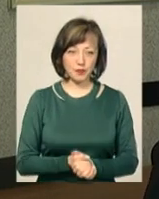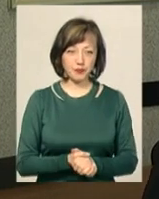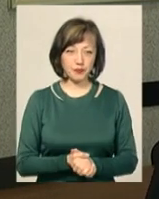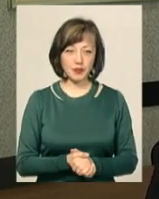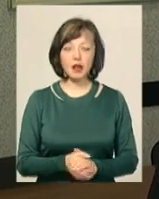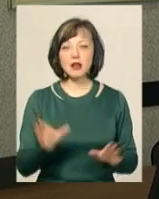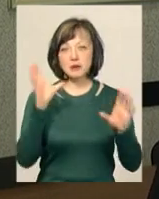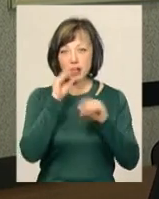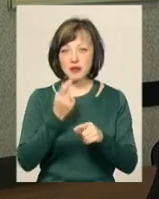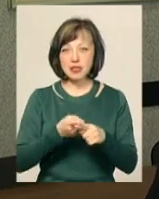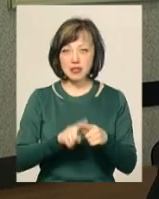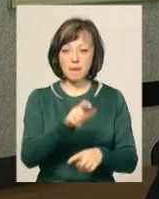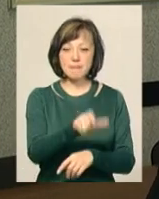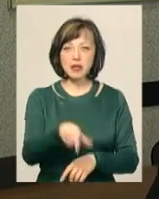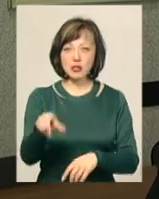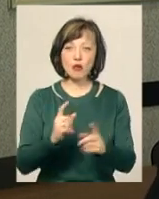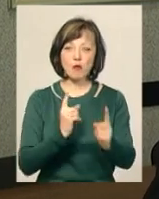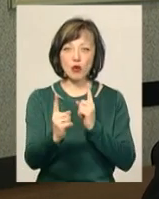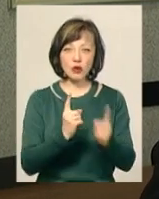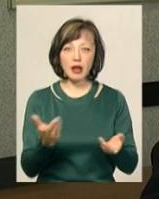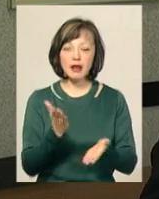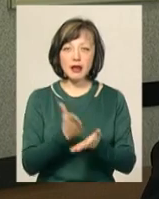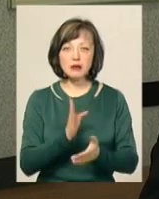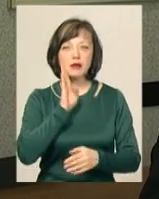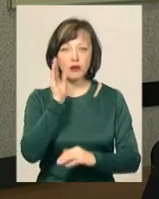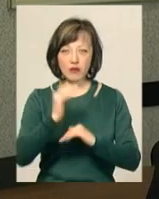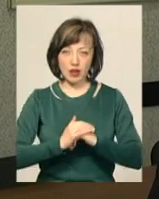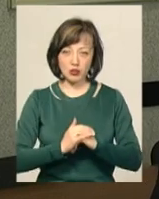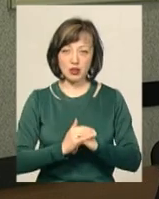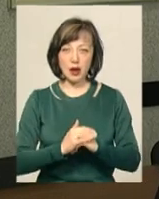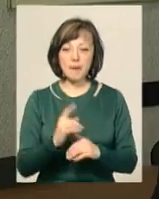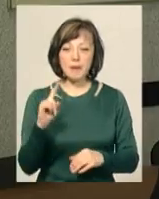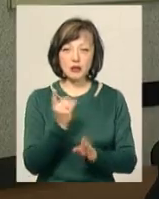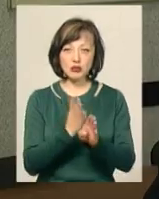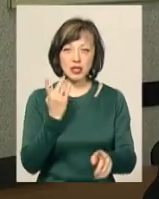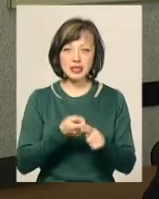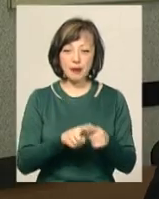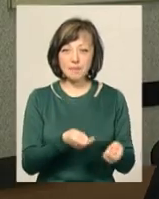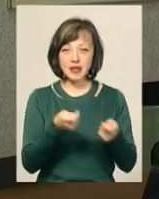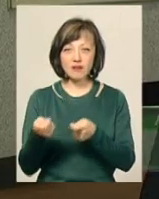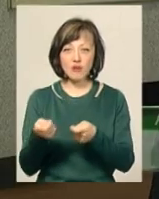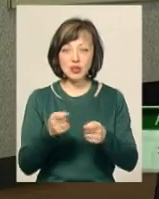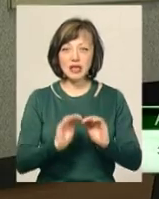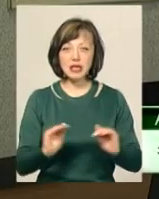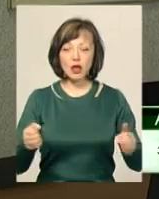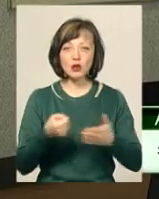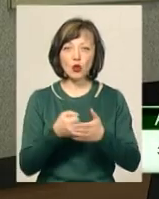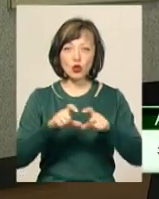справляється з цим пасажиропотоком, який там є зранку і вечора. Передусім, це підвоз дітей до школи.